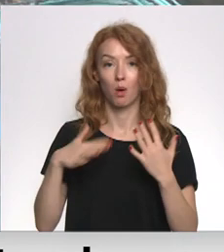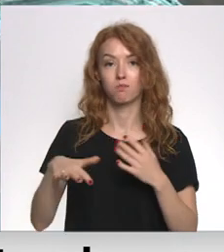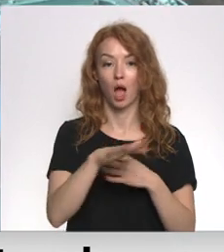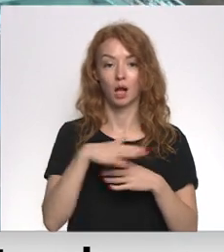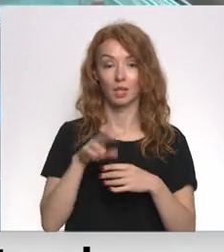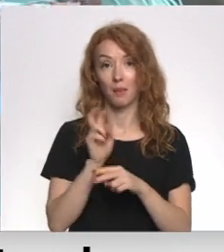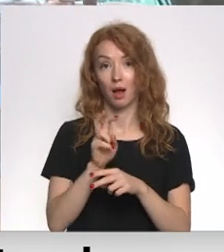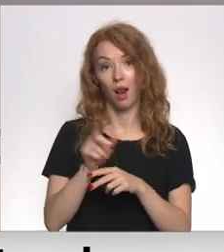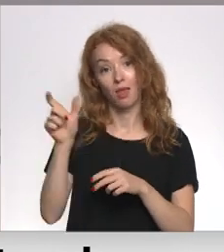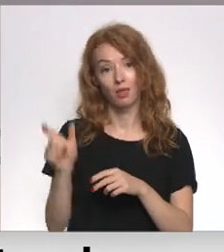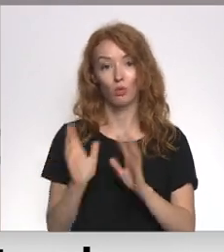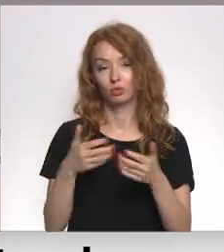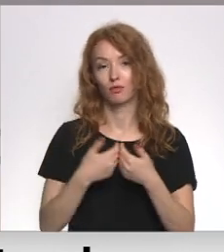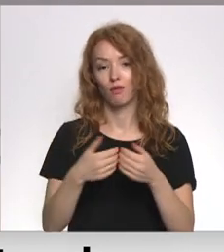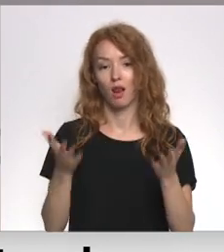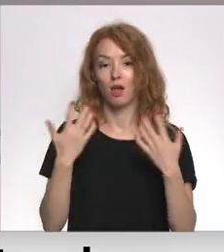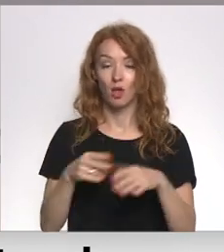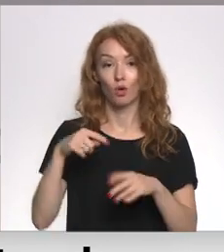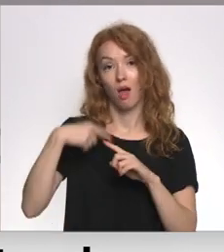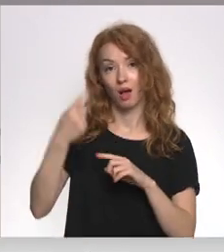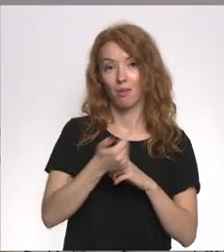apmeklētājiem varētu tikt atvērts jau nākamā gadu vasarā.